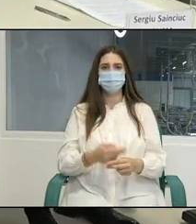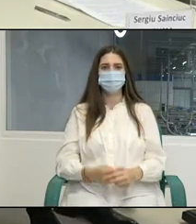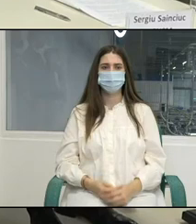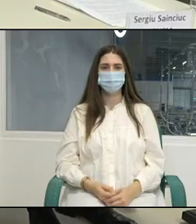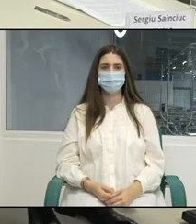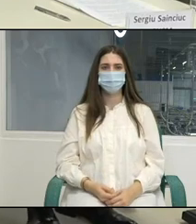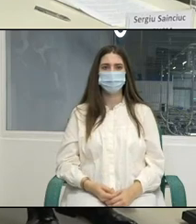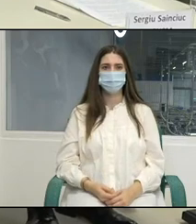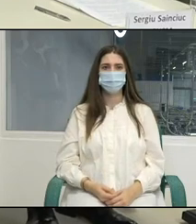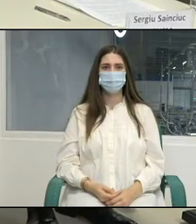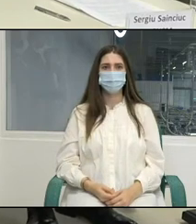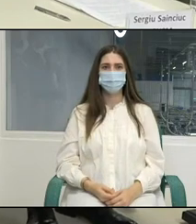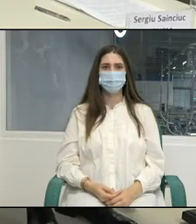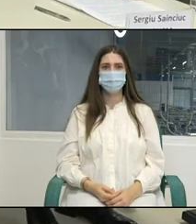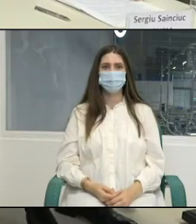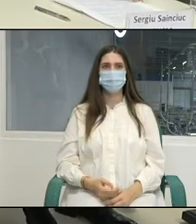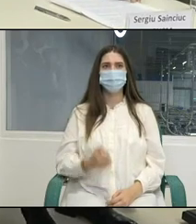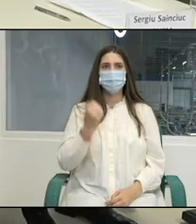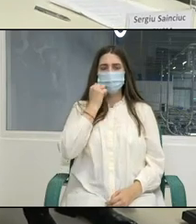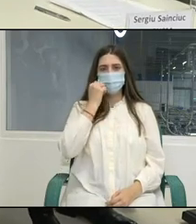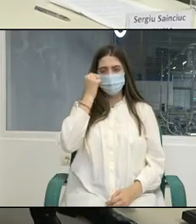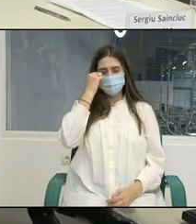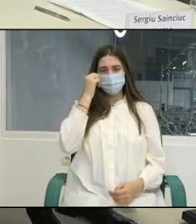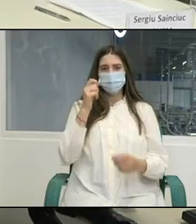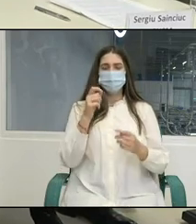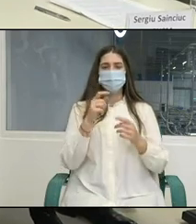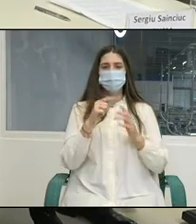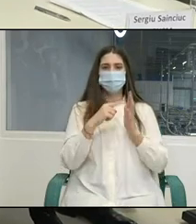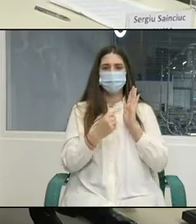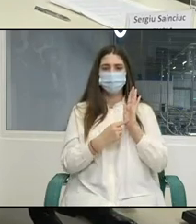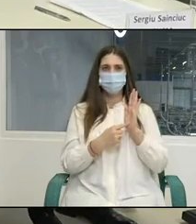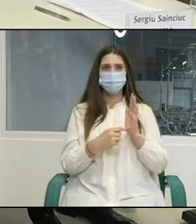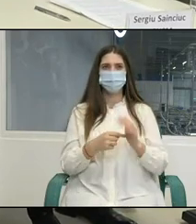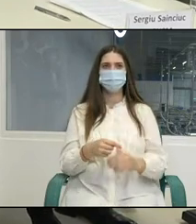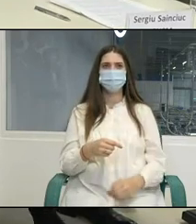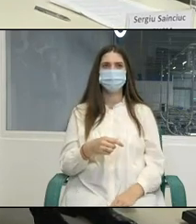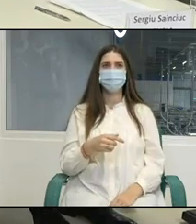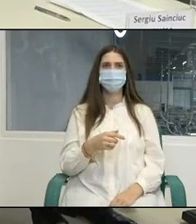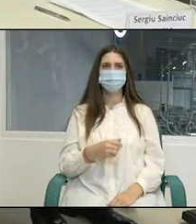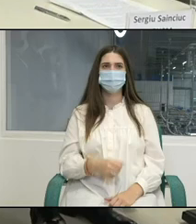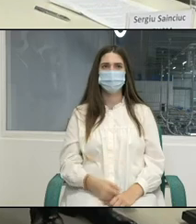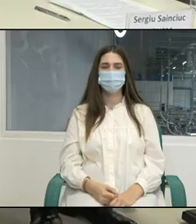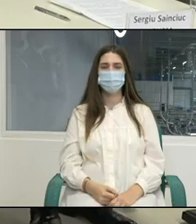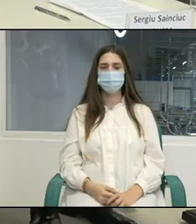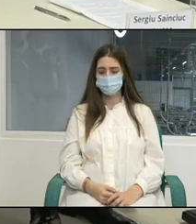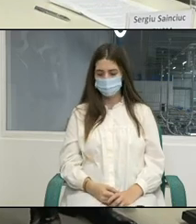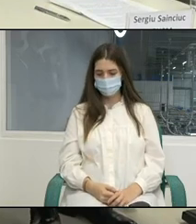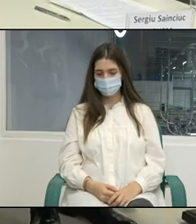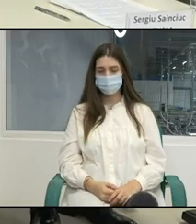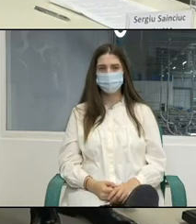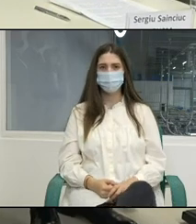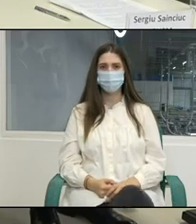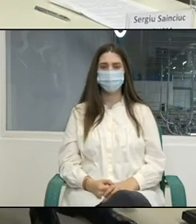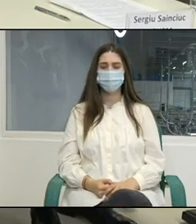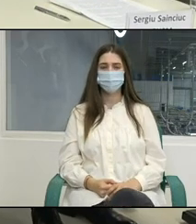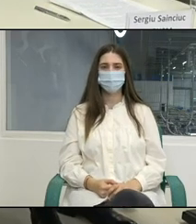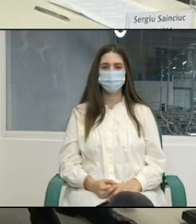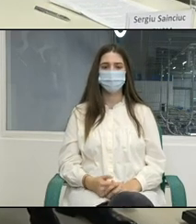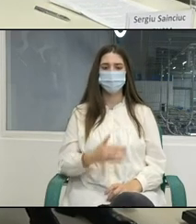eu nu cred că aș mulțumesc de întrebare în primul rând nu cred că aș alege una dintre prioritățile din programul național de țară pentru a